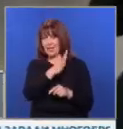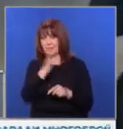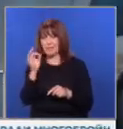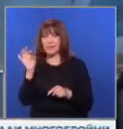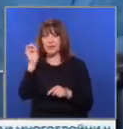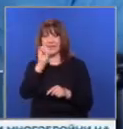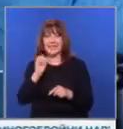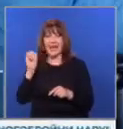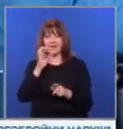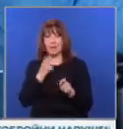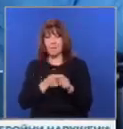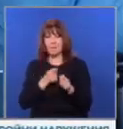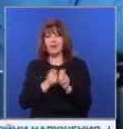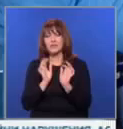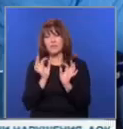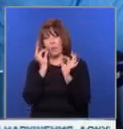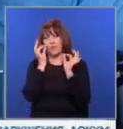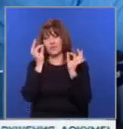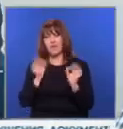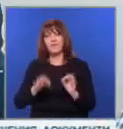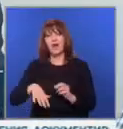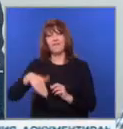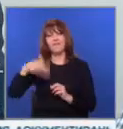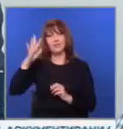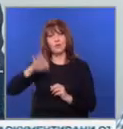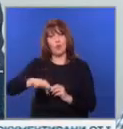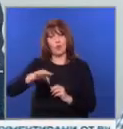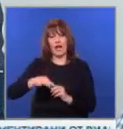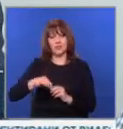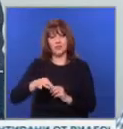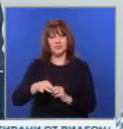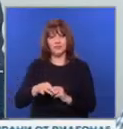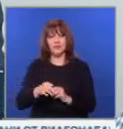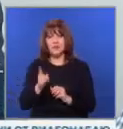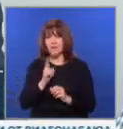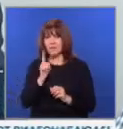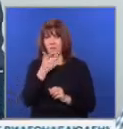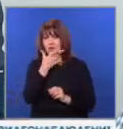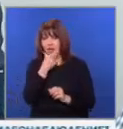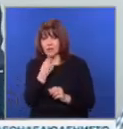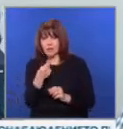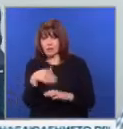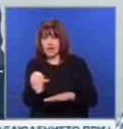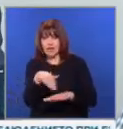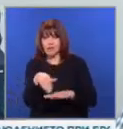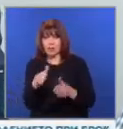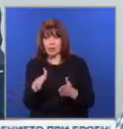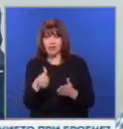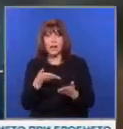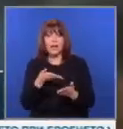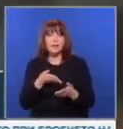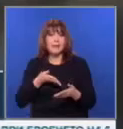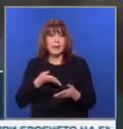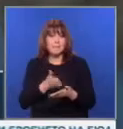евро. Изработени са прецизно и с високо качество. Освен, че не могат да ги различат по на улицата, са минавали през